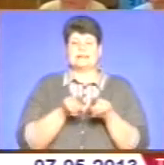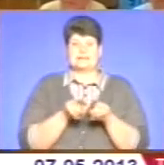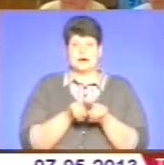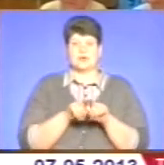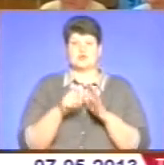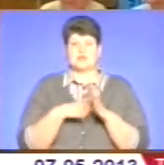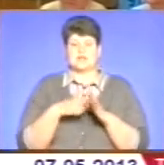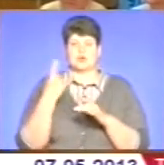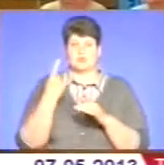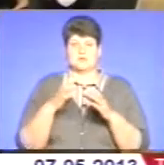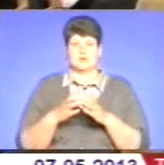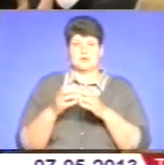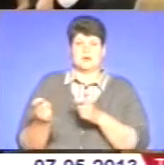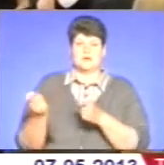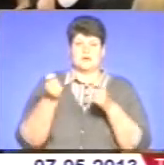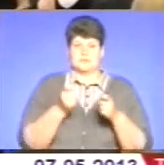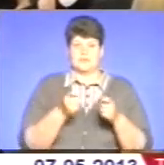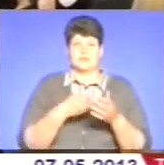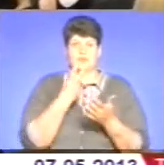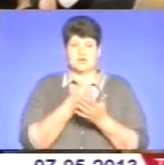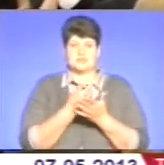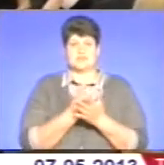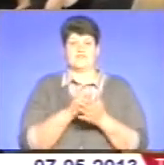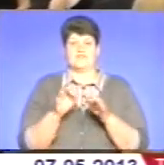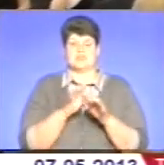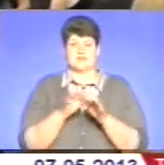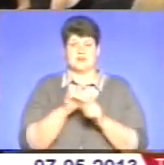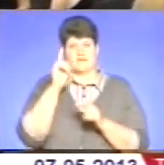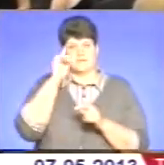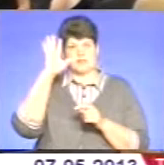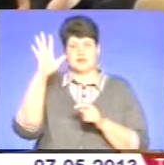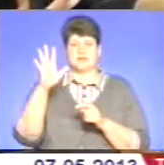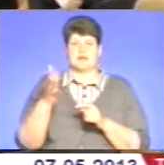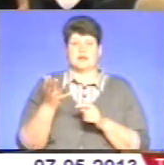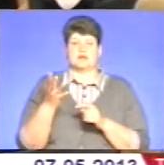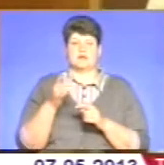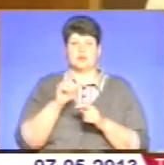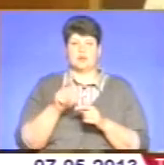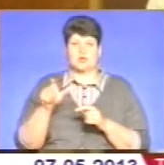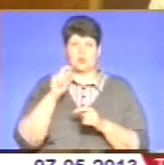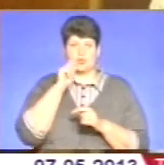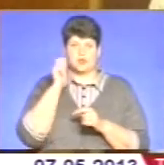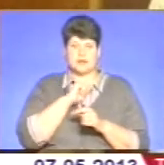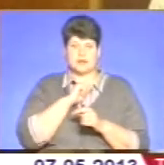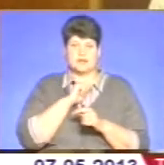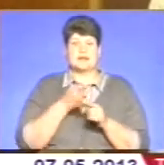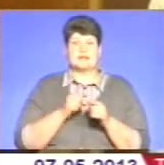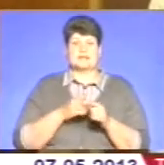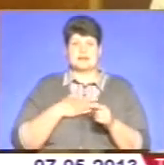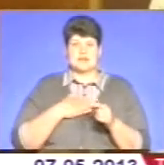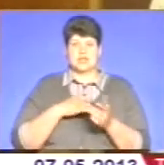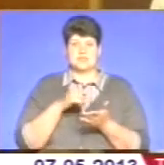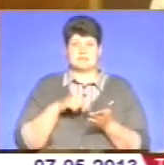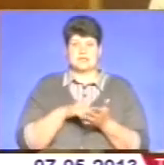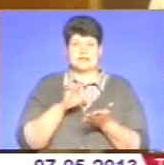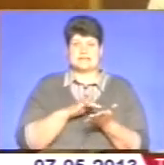Донецької області представить вишивку орнаментів видатних людей України, смолоскипи України. Наш міський центр творчості